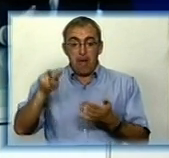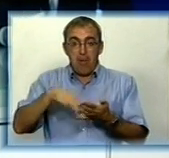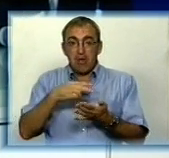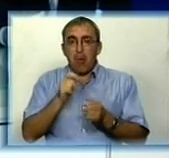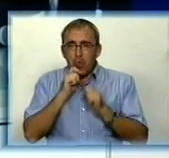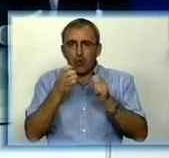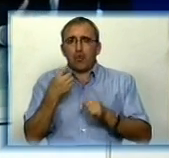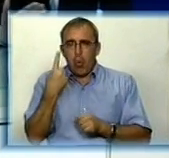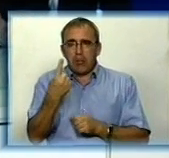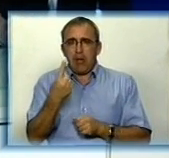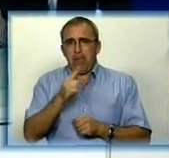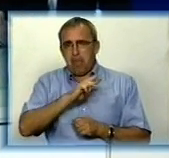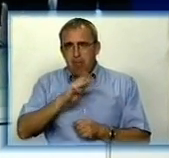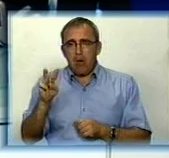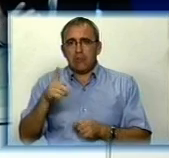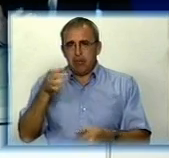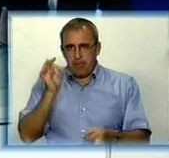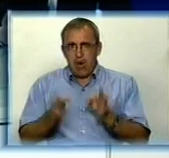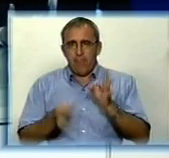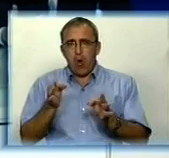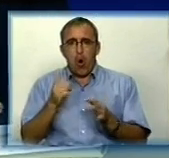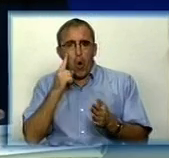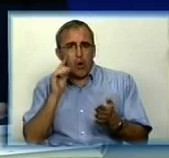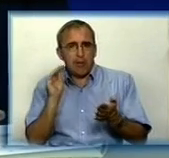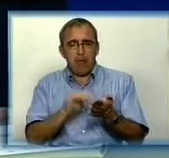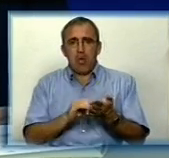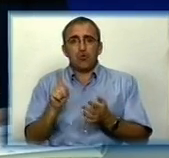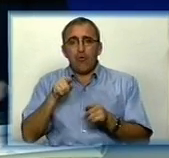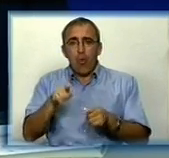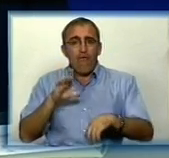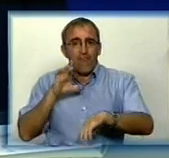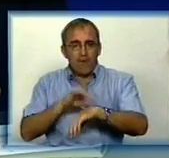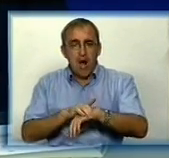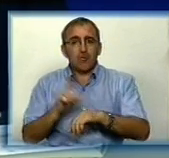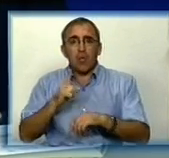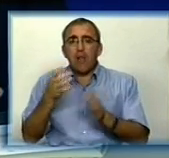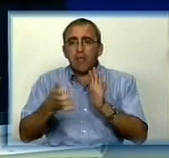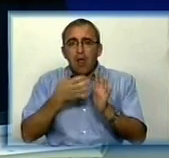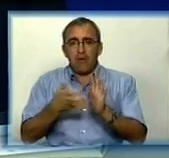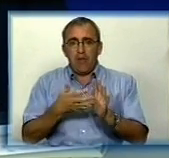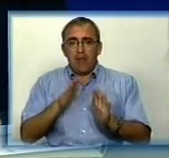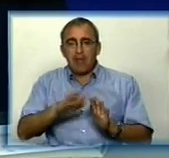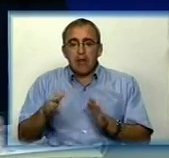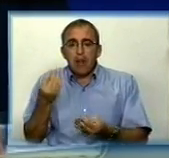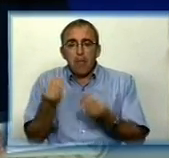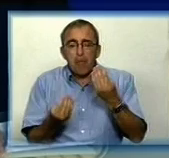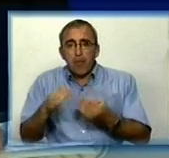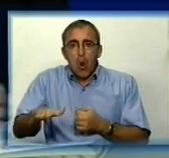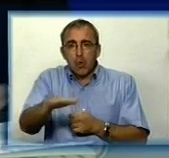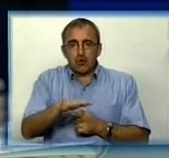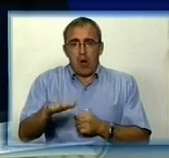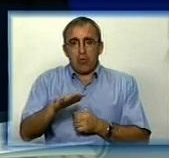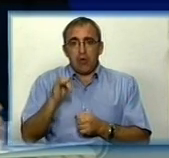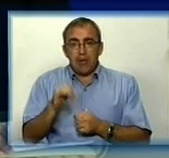тому що він справедливо відмітив той факт, що не вистачає в нашому місті детських площадок і